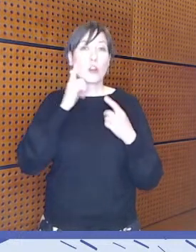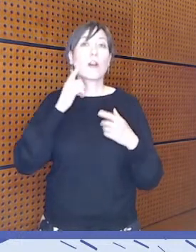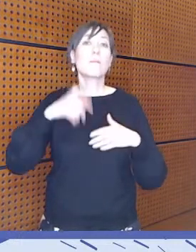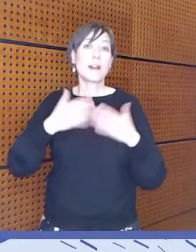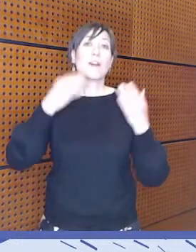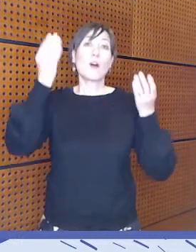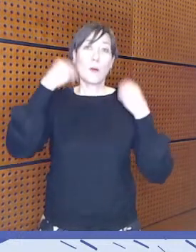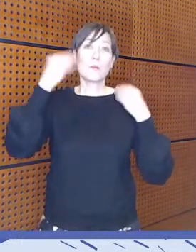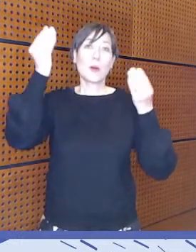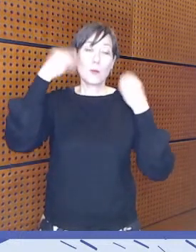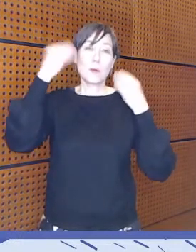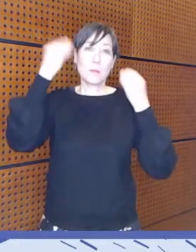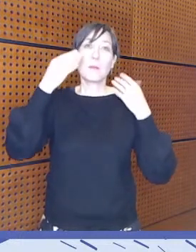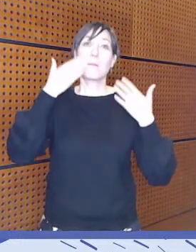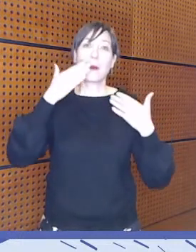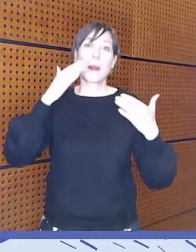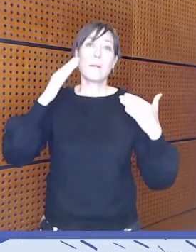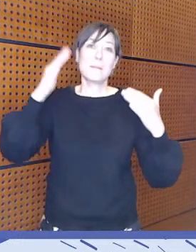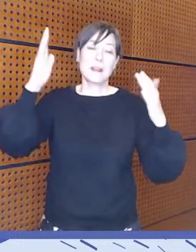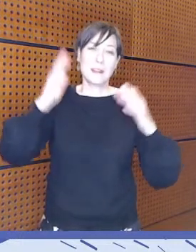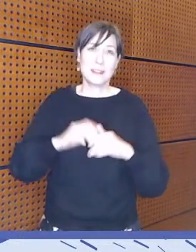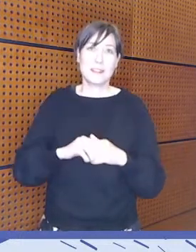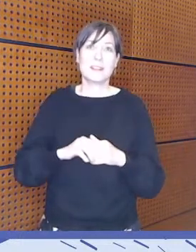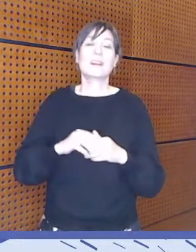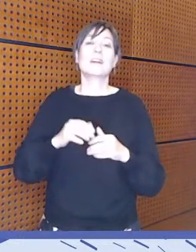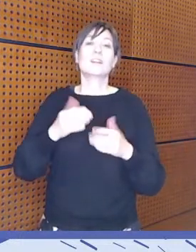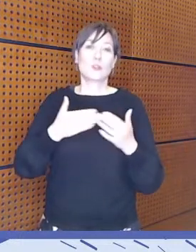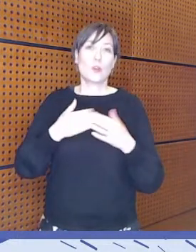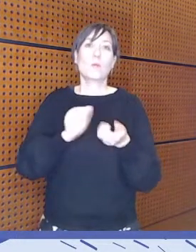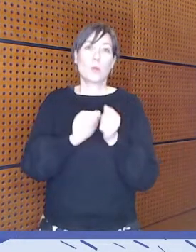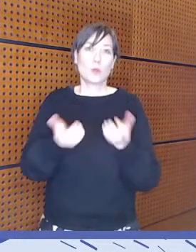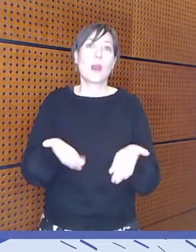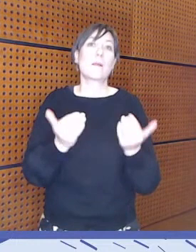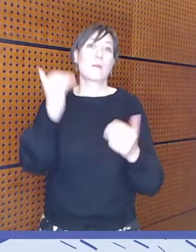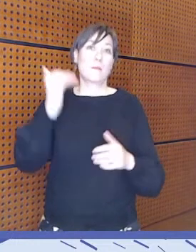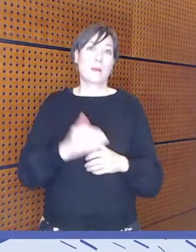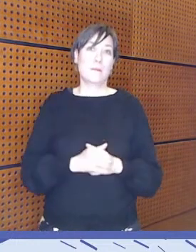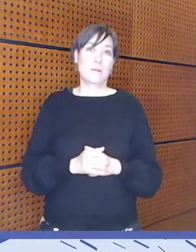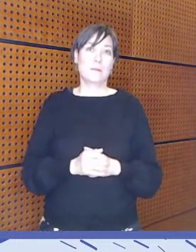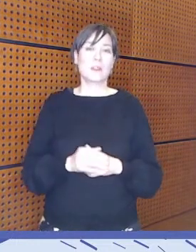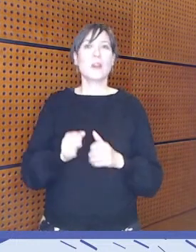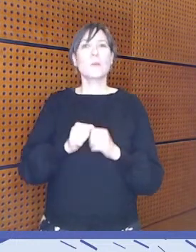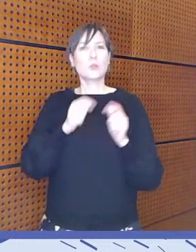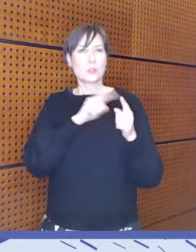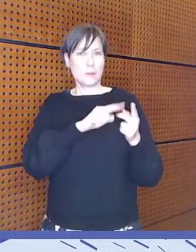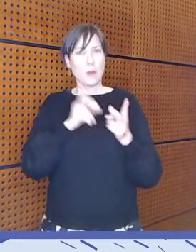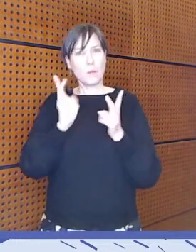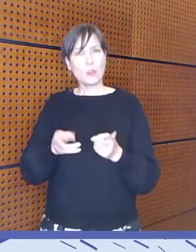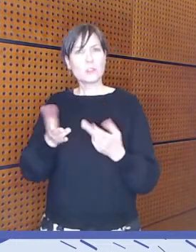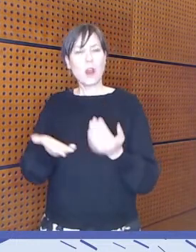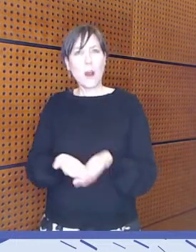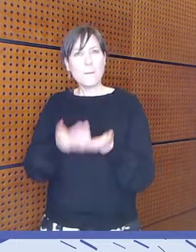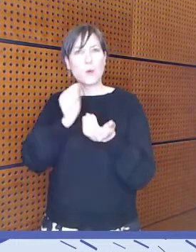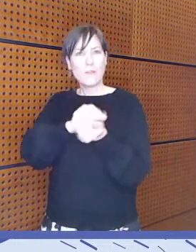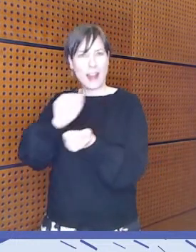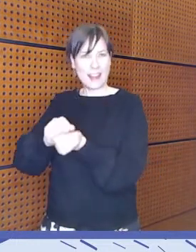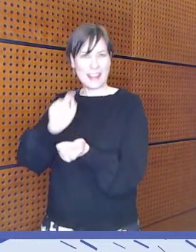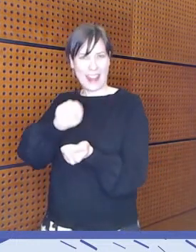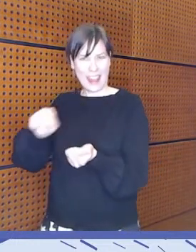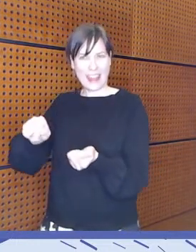paremmin tekemään ja se myös helpottuu. Mutta sen lisäksi ehkä juuri näiden erilaisten apuvälineiden käyttö, niistä